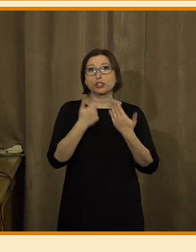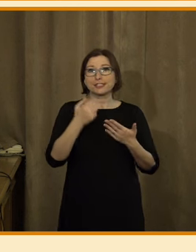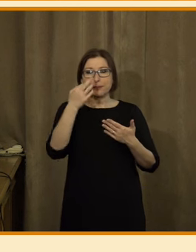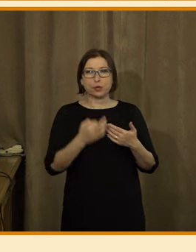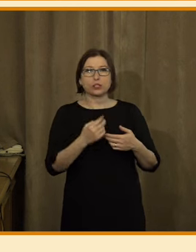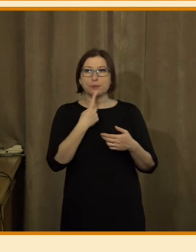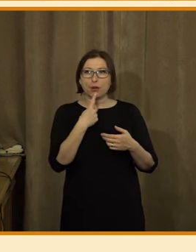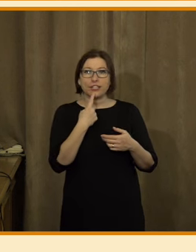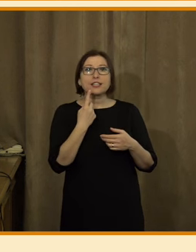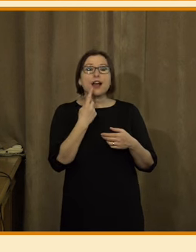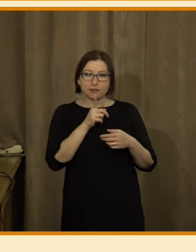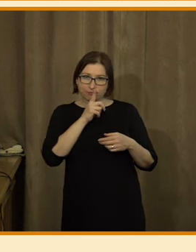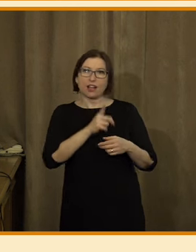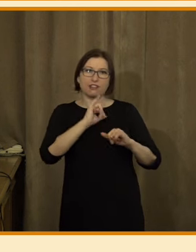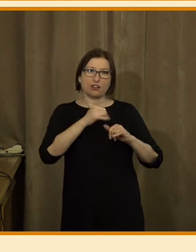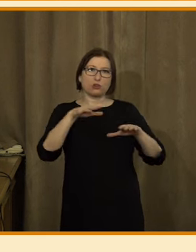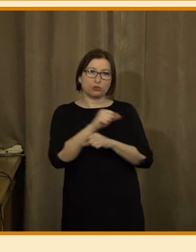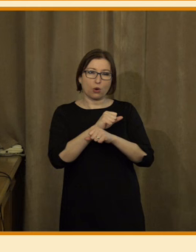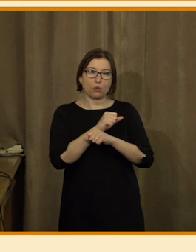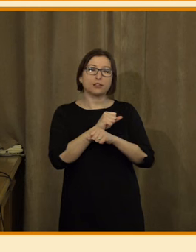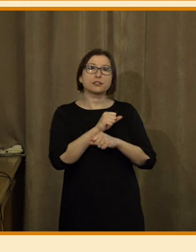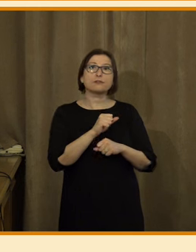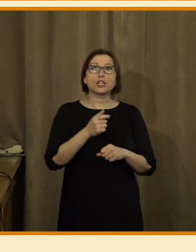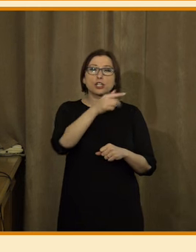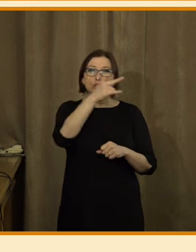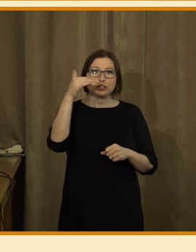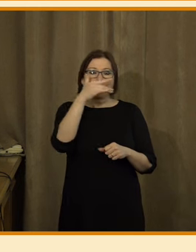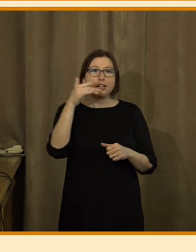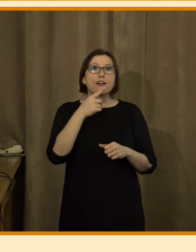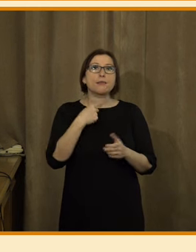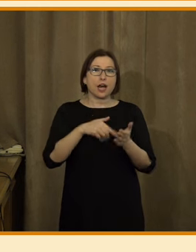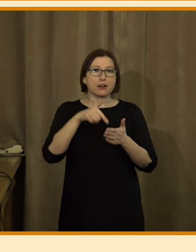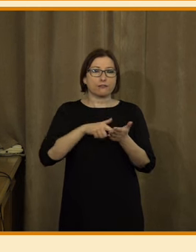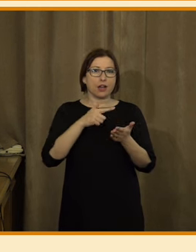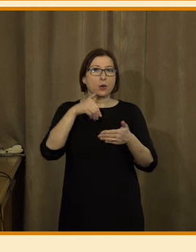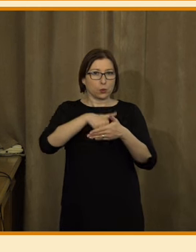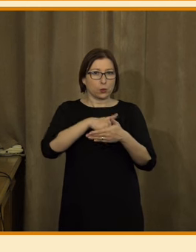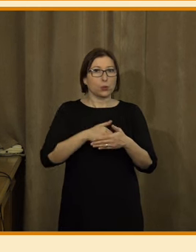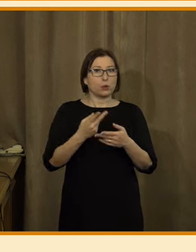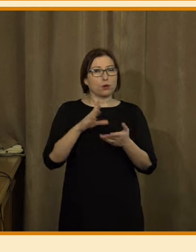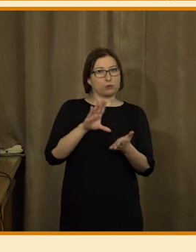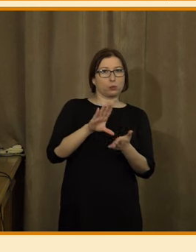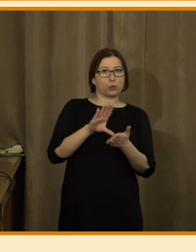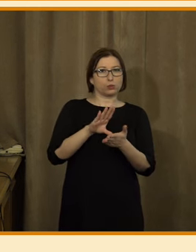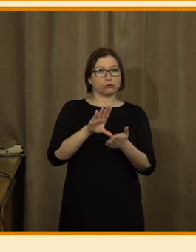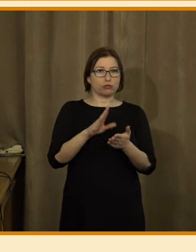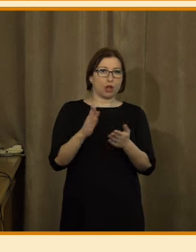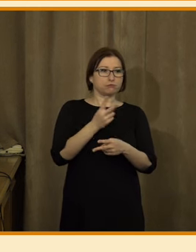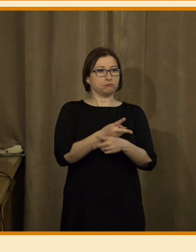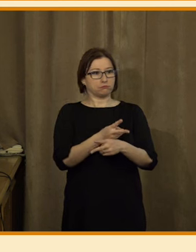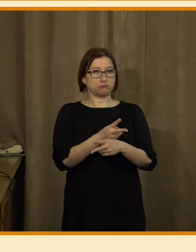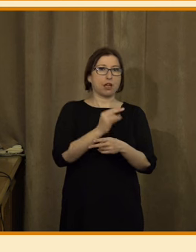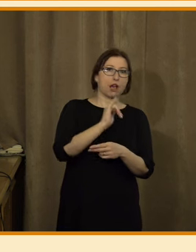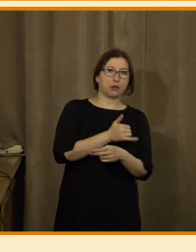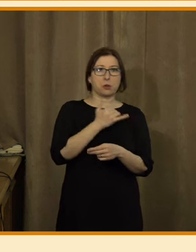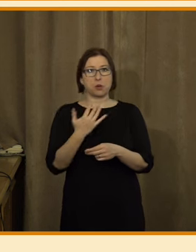těch, kteří říkají, že takový výrok je pravdivý. A ta šedivá barva, to je taková ta střední možnost. Ani souhlasím, ani nesouhlasím červená, pak značí